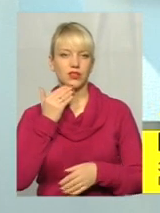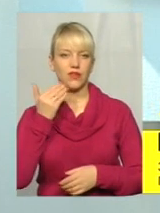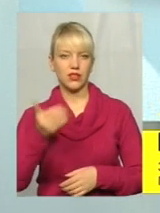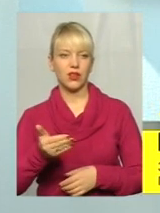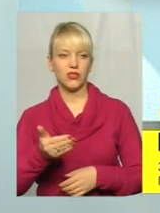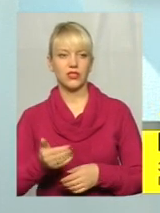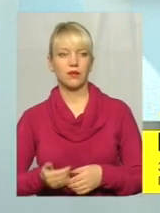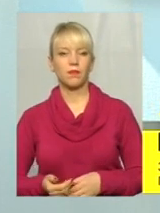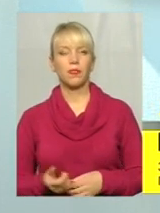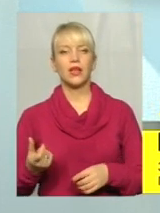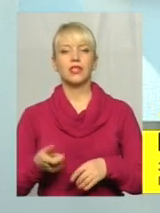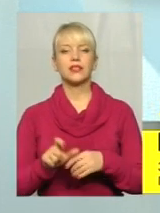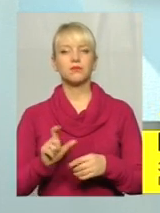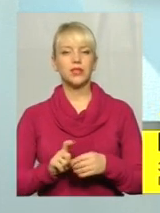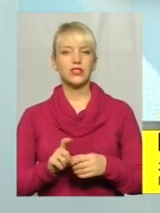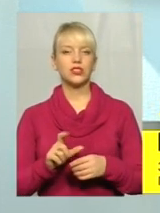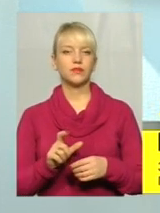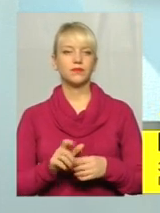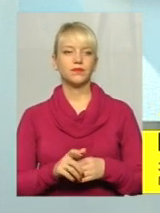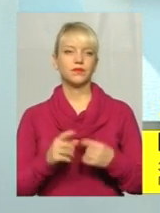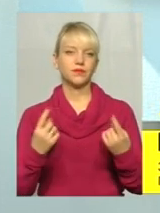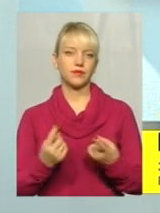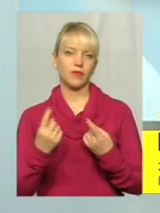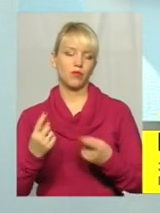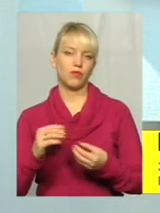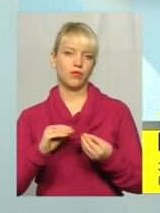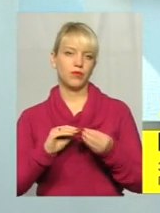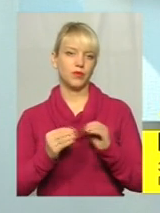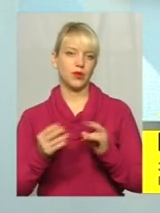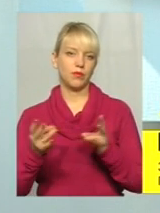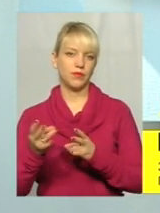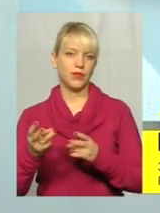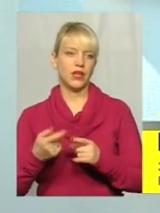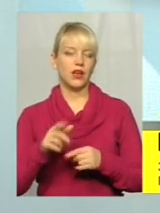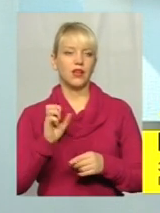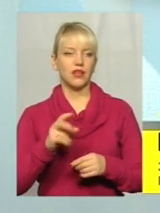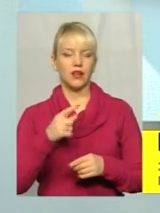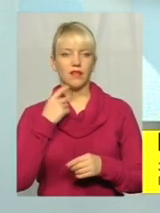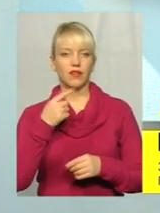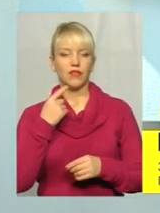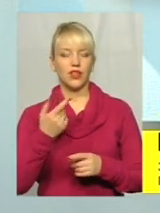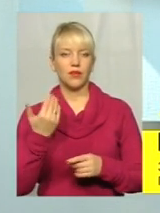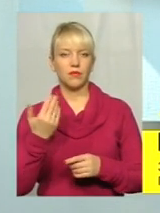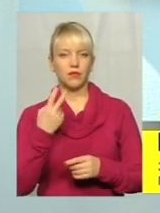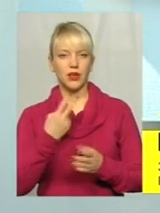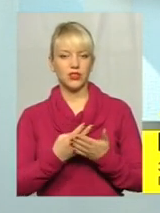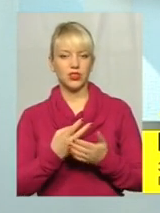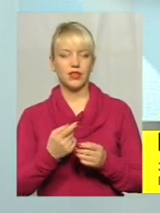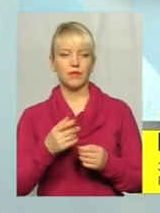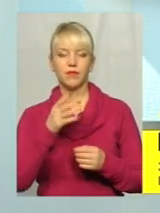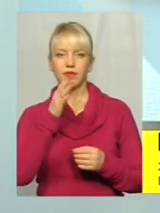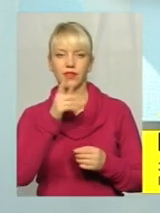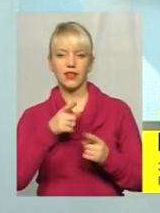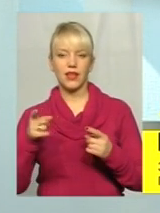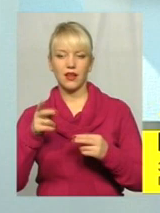з тих більш нагальних, на їхню думку, потреб. По ліфтах, як ми бачимо, у нас терміни підходять,